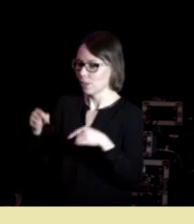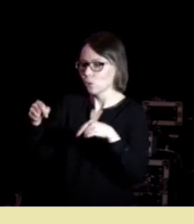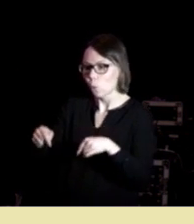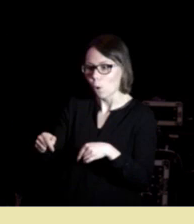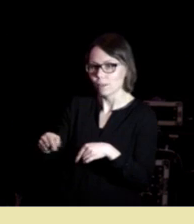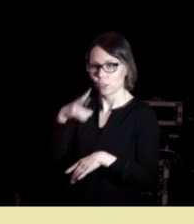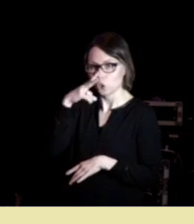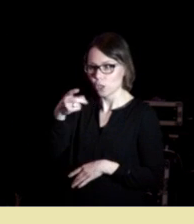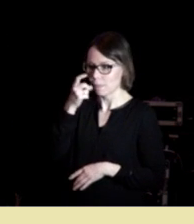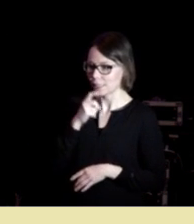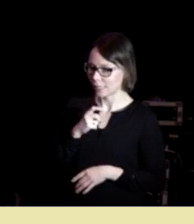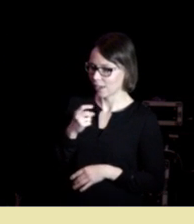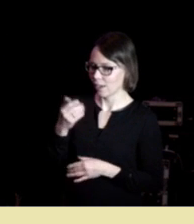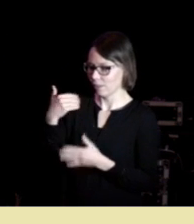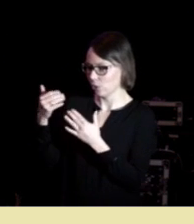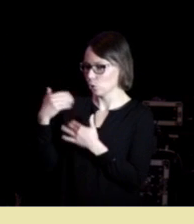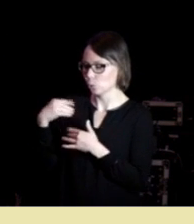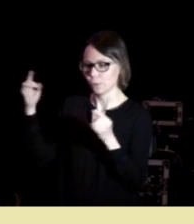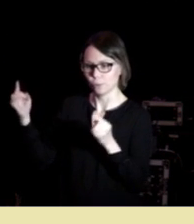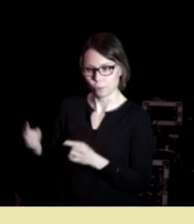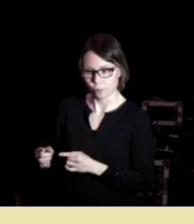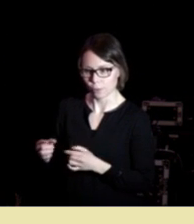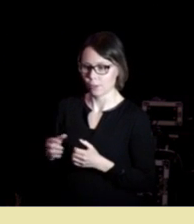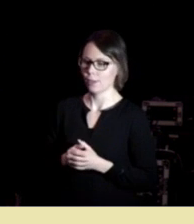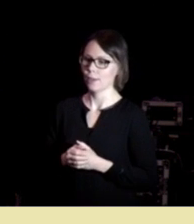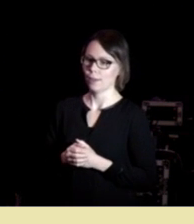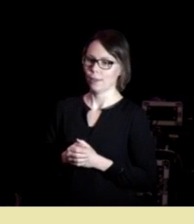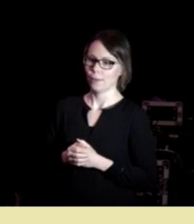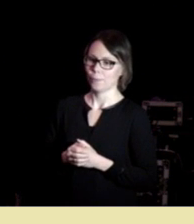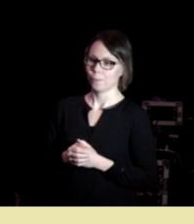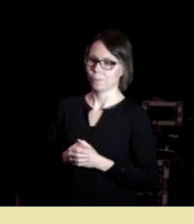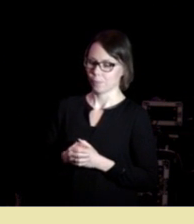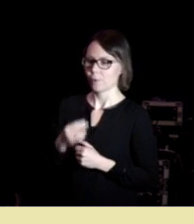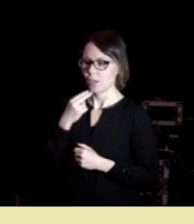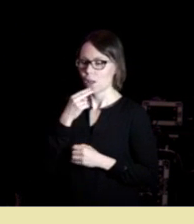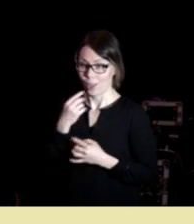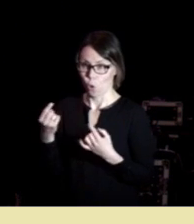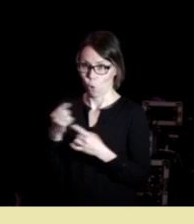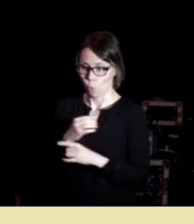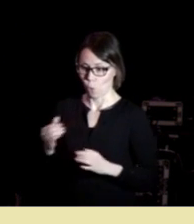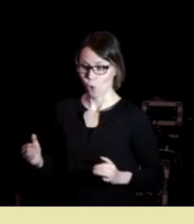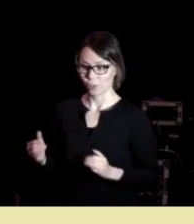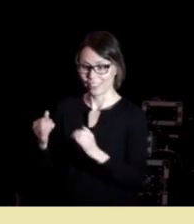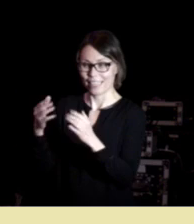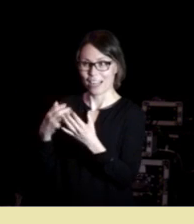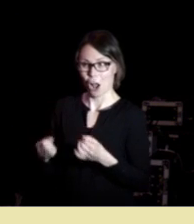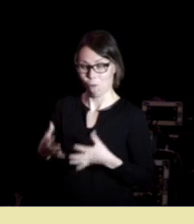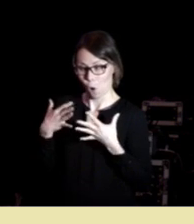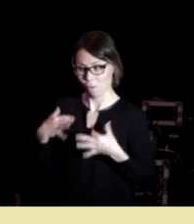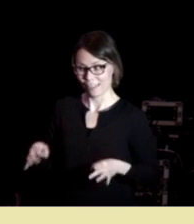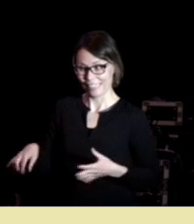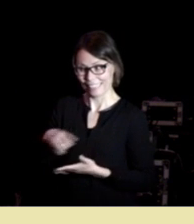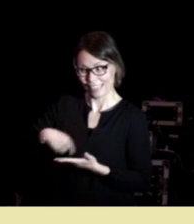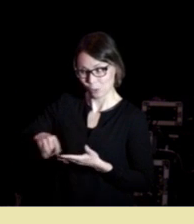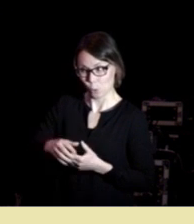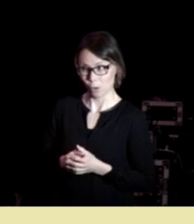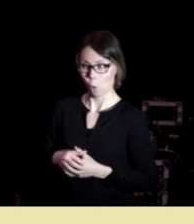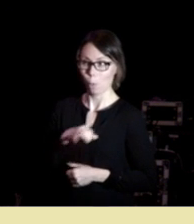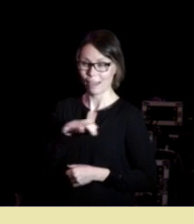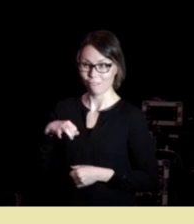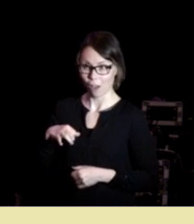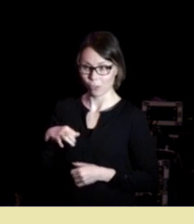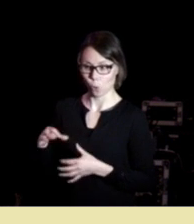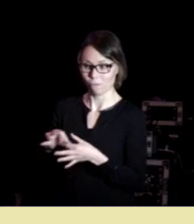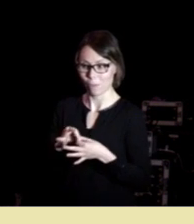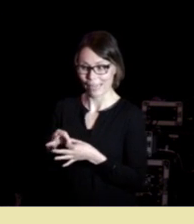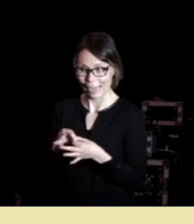hvor tradisjoner bygges ned altså det vi kaller omorganisering av offentlig sektor og privat og